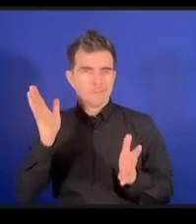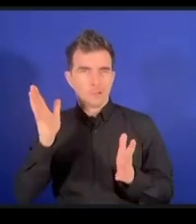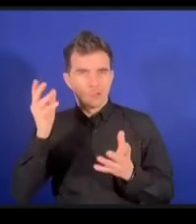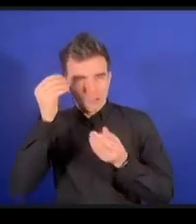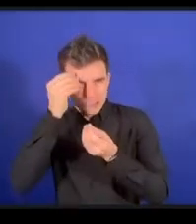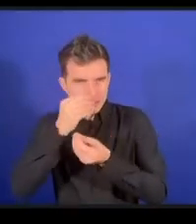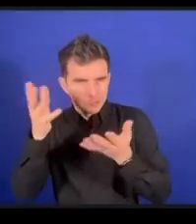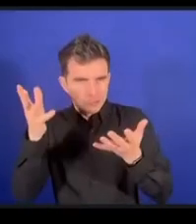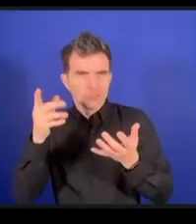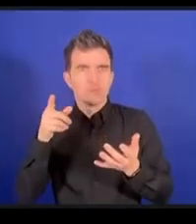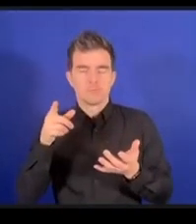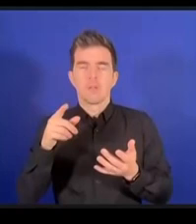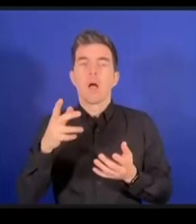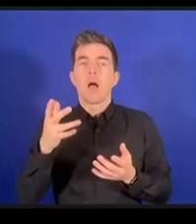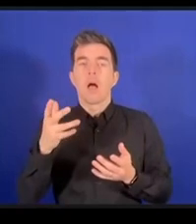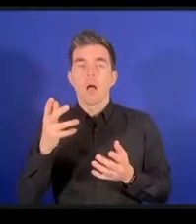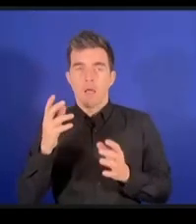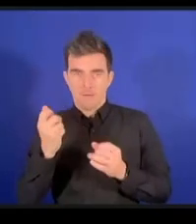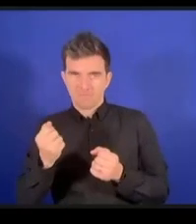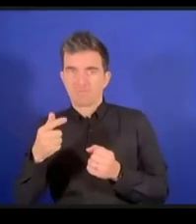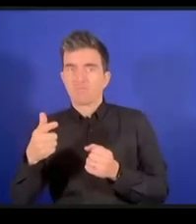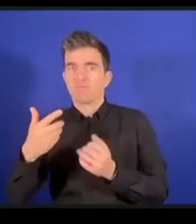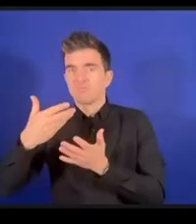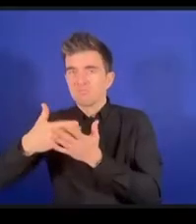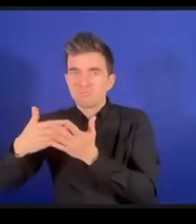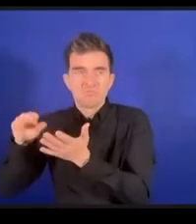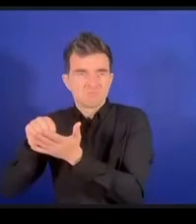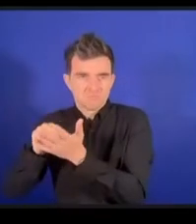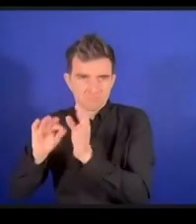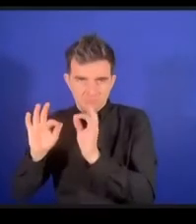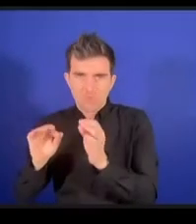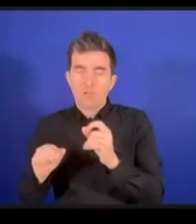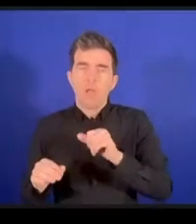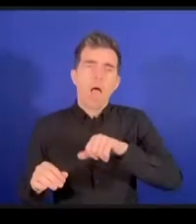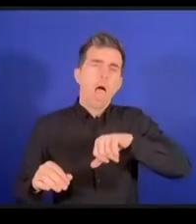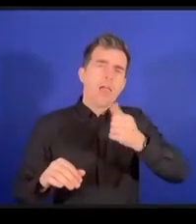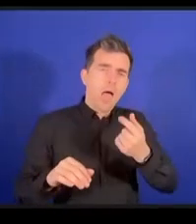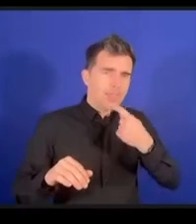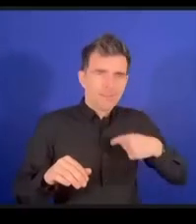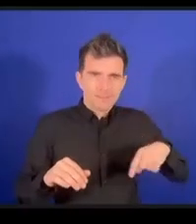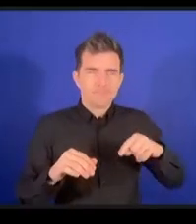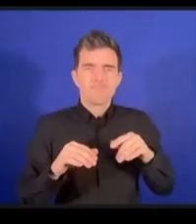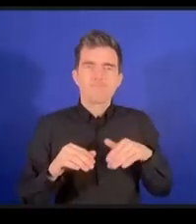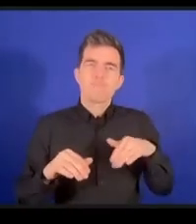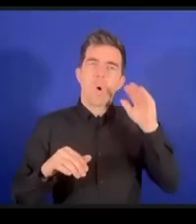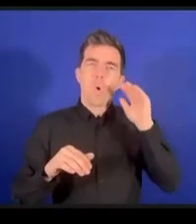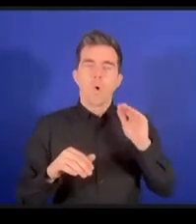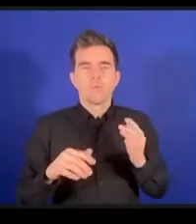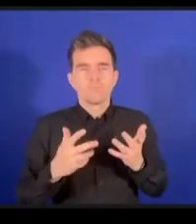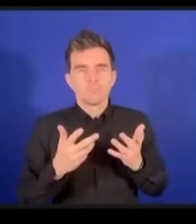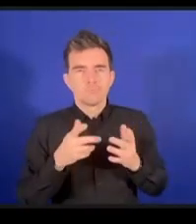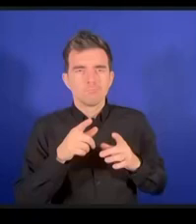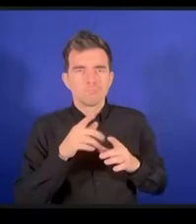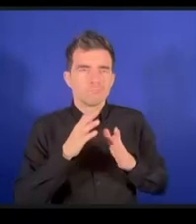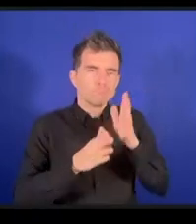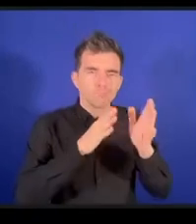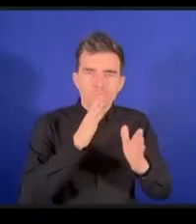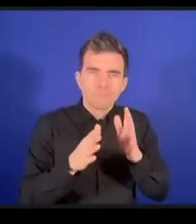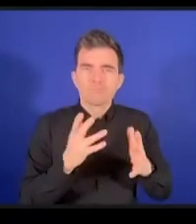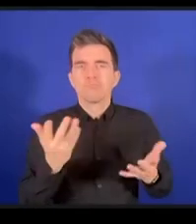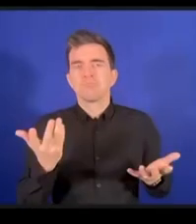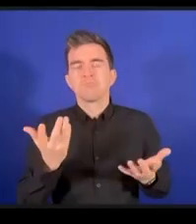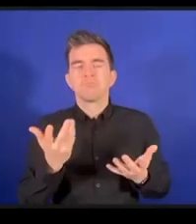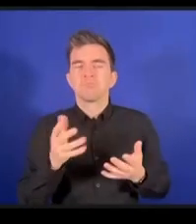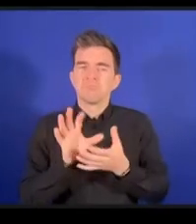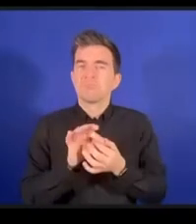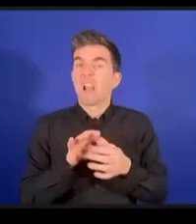クティス実践です例えばライブラリー図書館の高級アクセスのDCではまさに人々にアクセスを